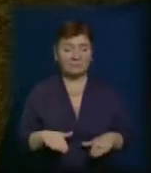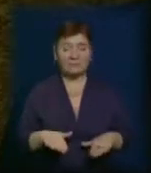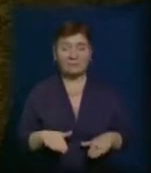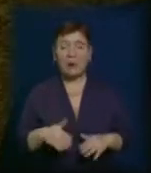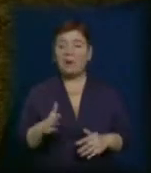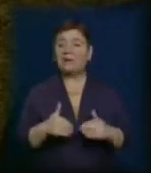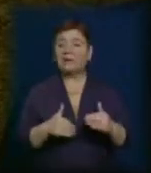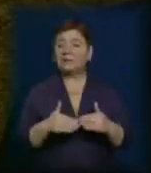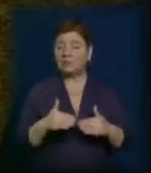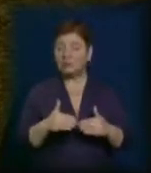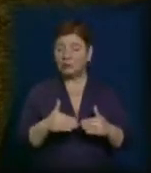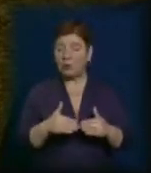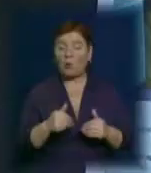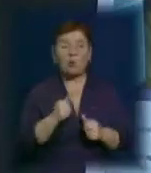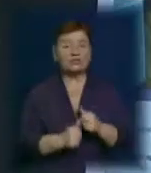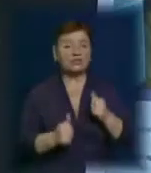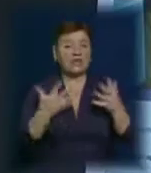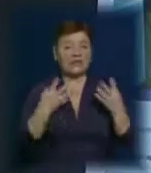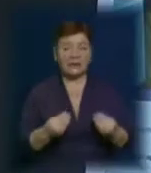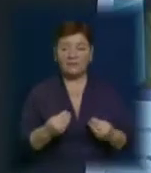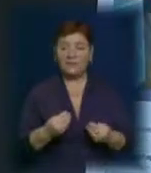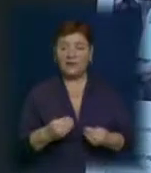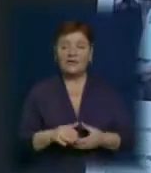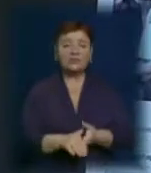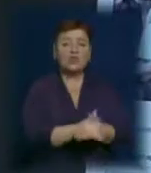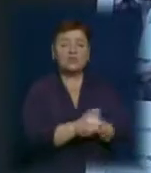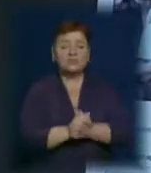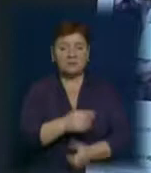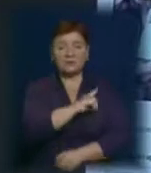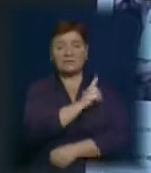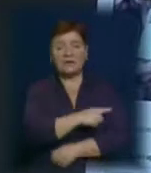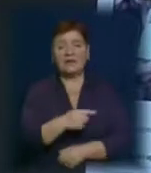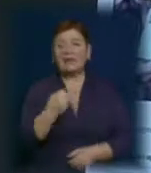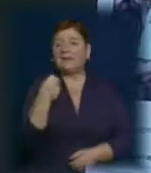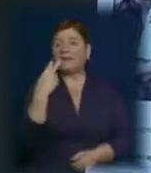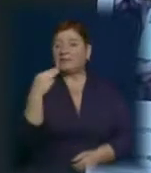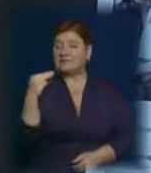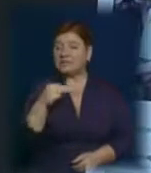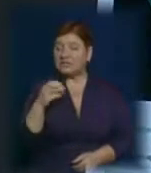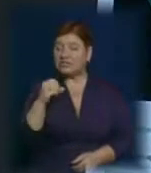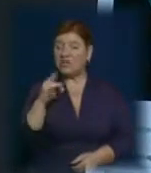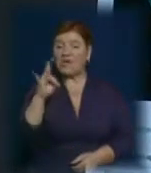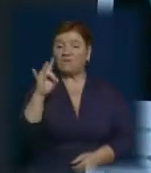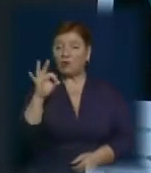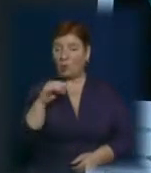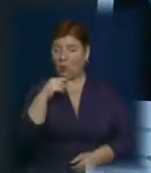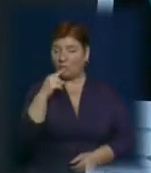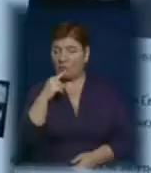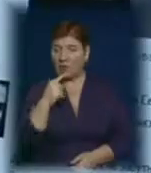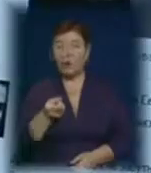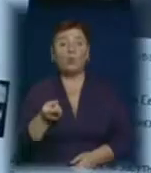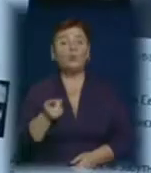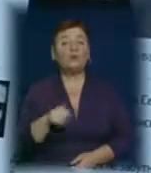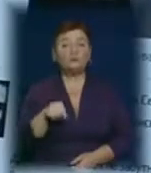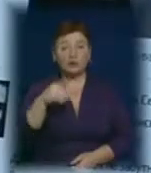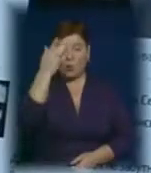Практично щодня. Спільними зусиллями вдалося зібрати близько 13 тисяч євро, кажуть волонтери. Утім, влітку